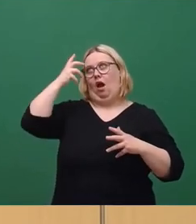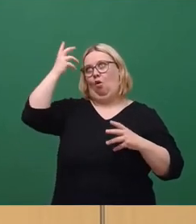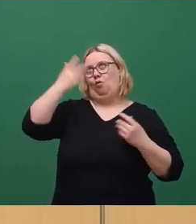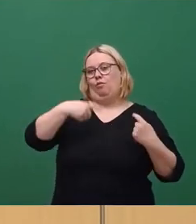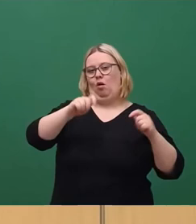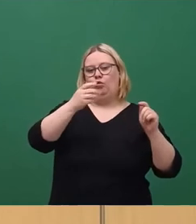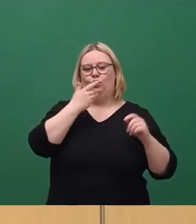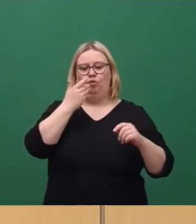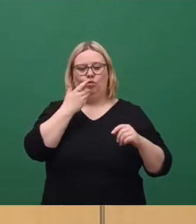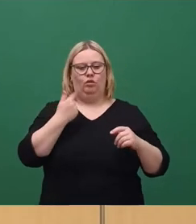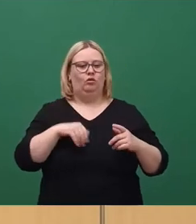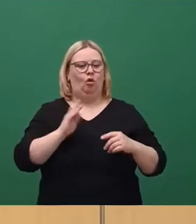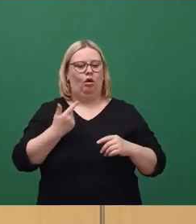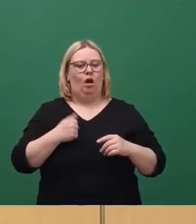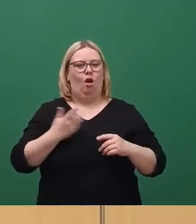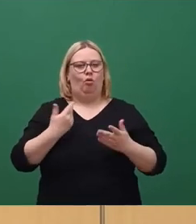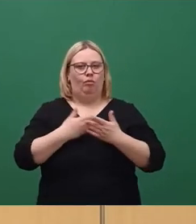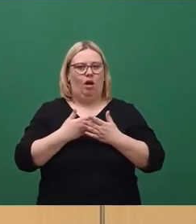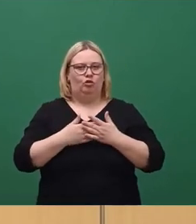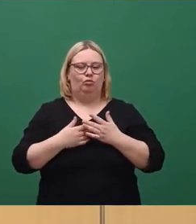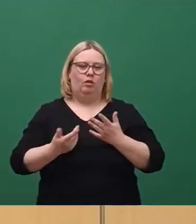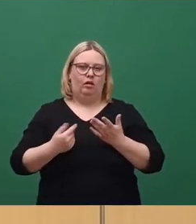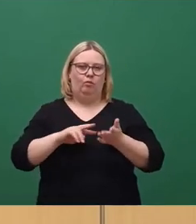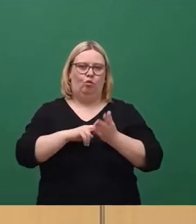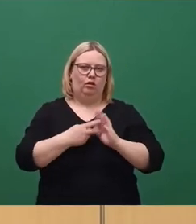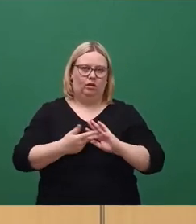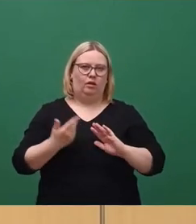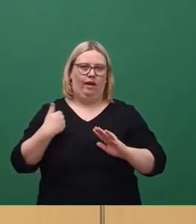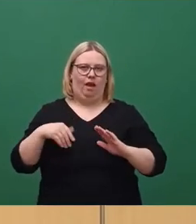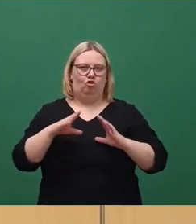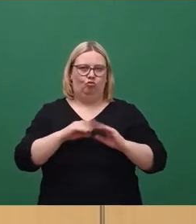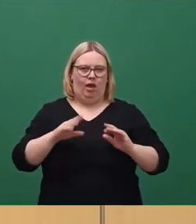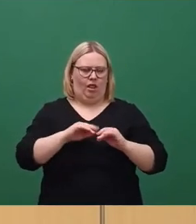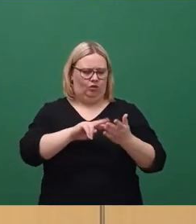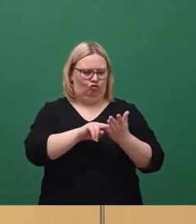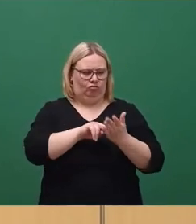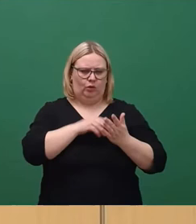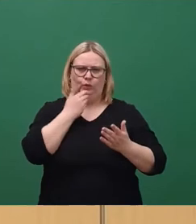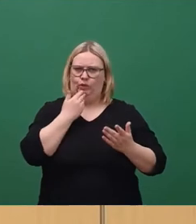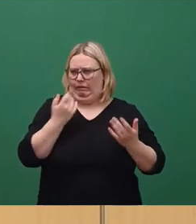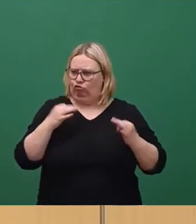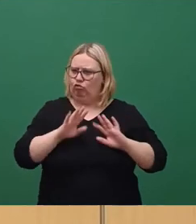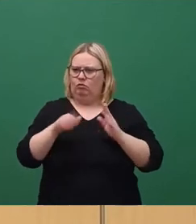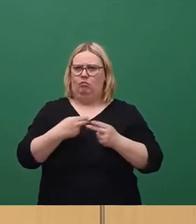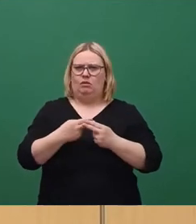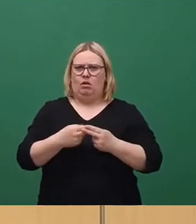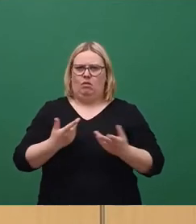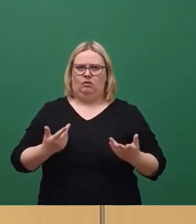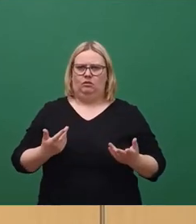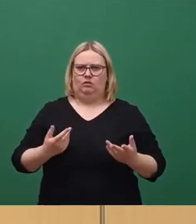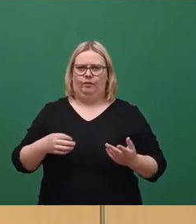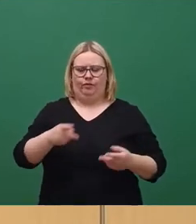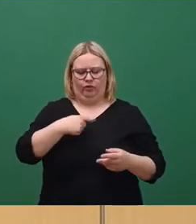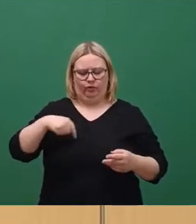die unsolide Politik, die Herr Schmelig uns gerade vorgeworfen hat. Für uns Grüne war es